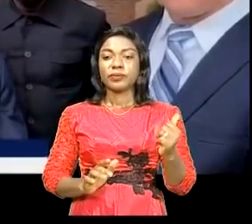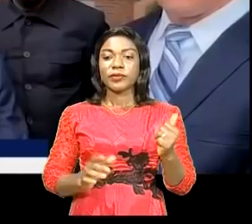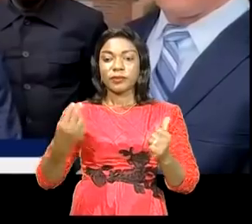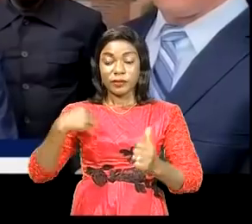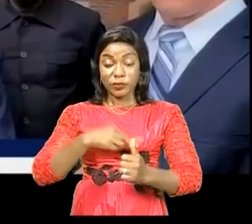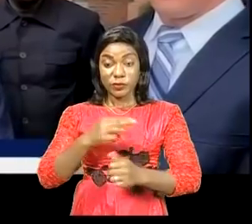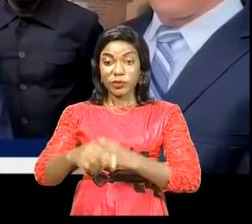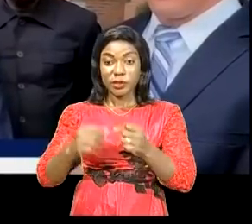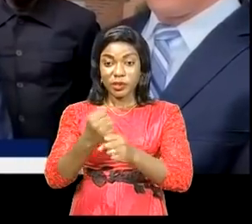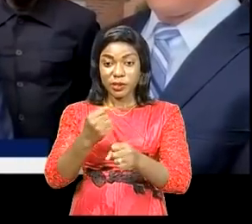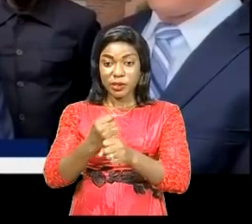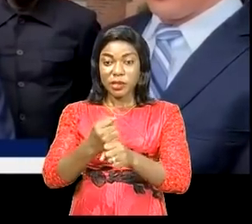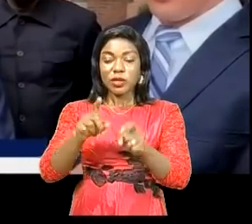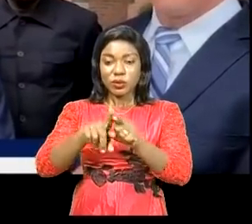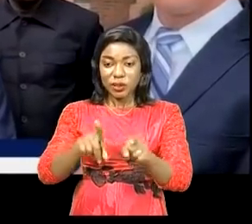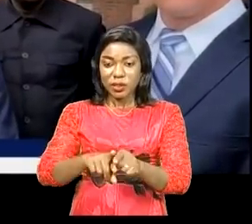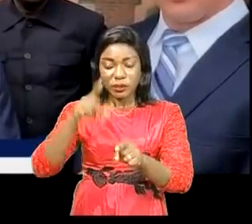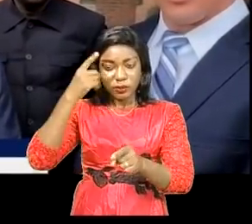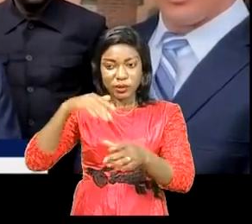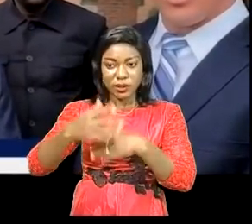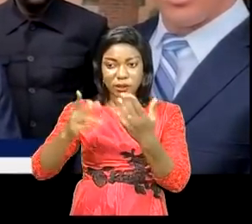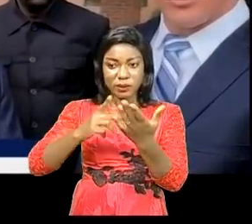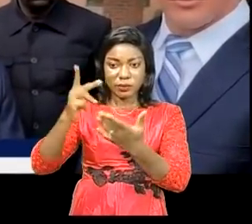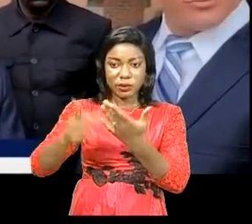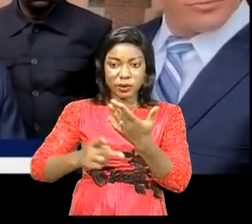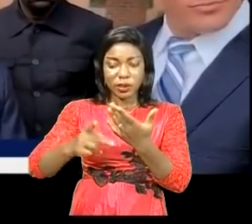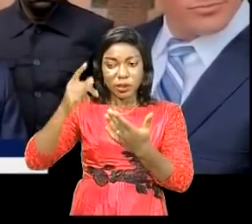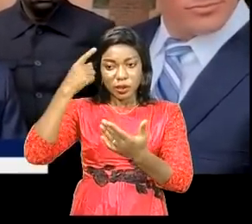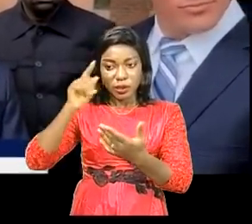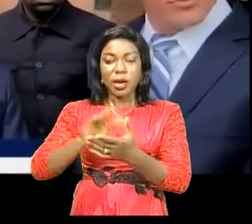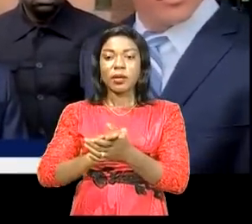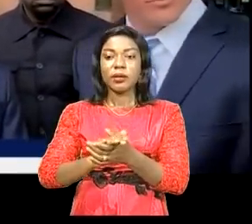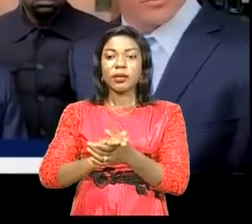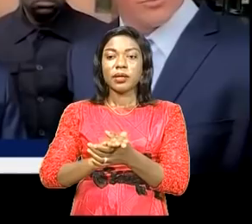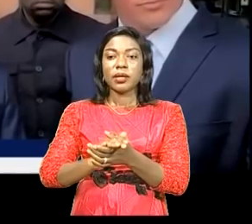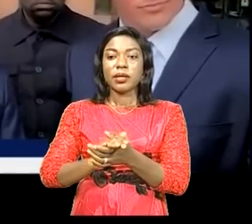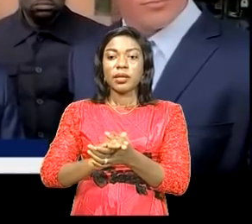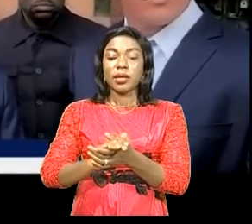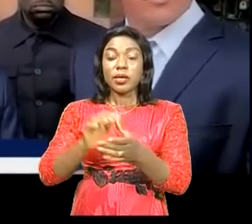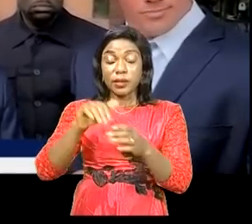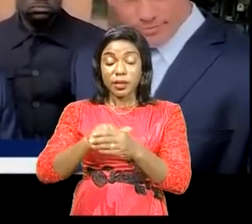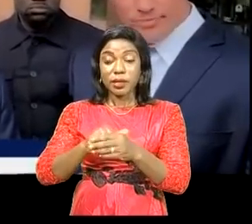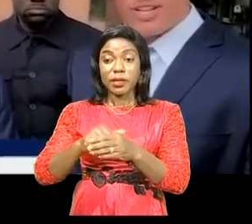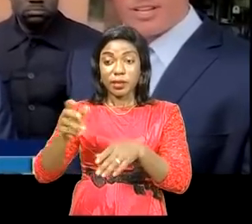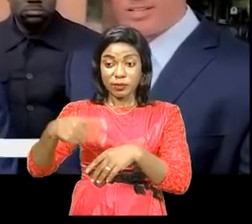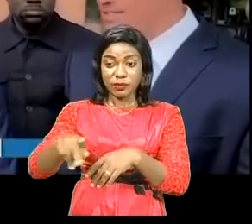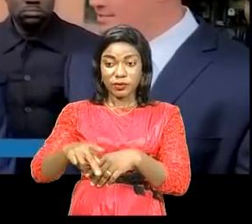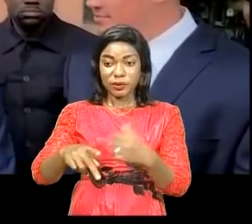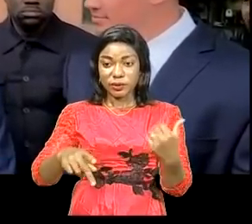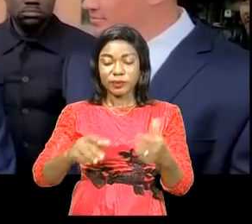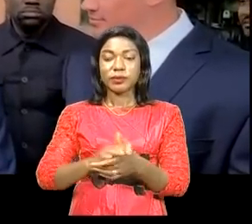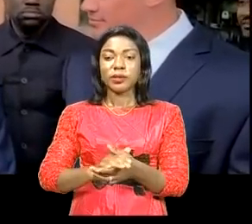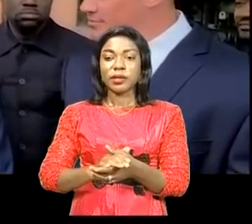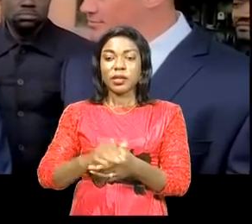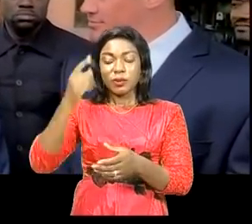à la suite de la province pour utiliser les différents projets et le NEC va mettre du money pour les mettre ensemble et je pense pour